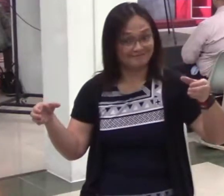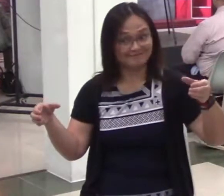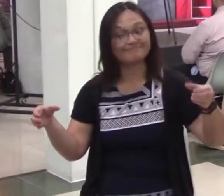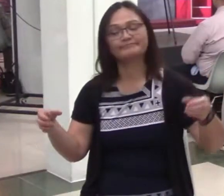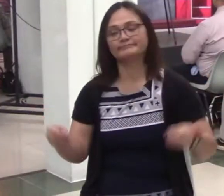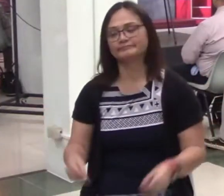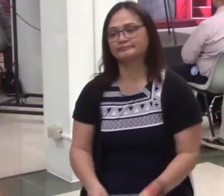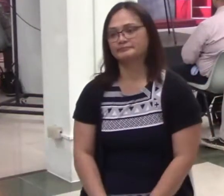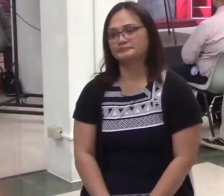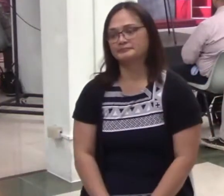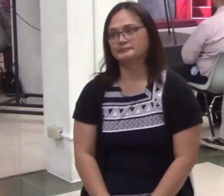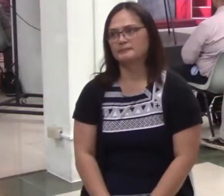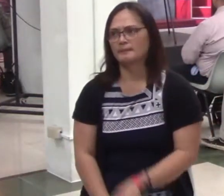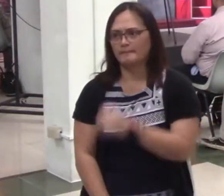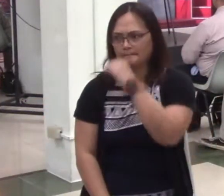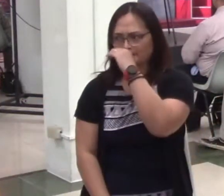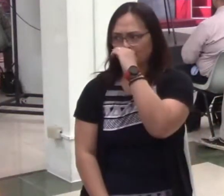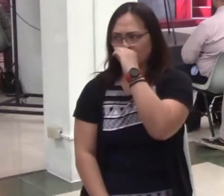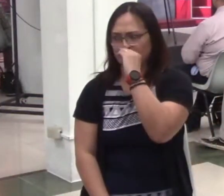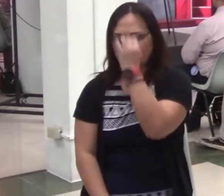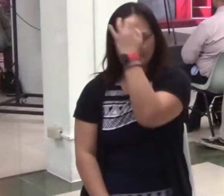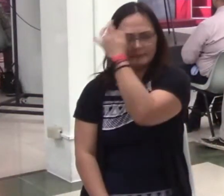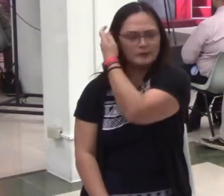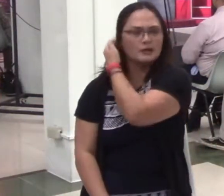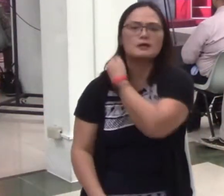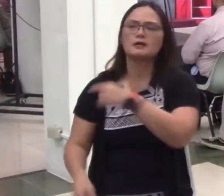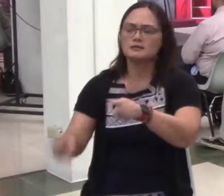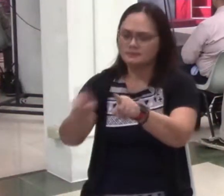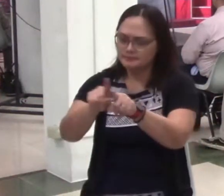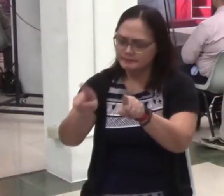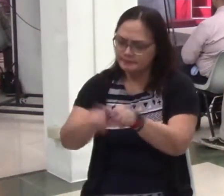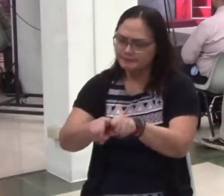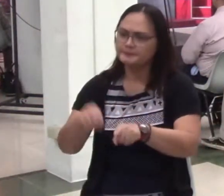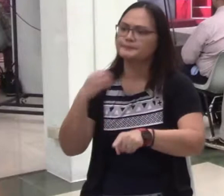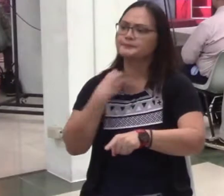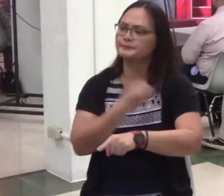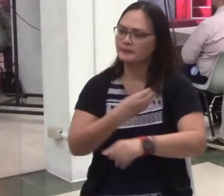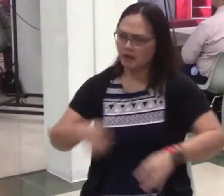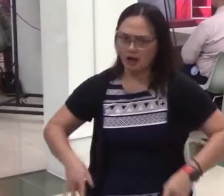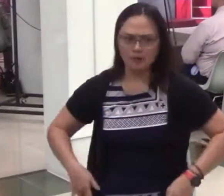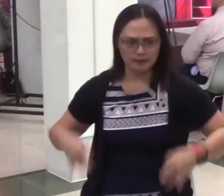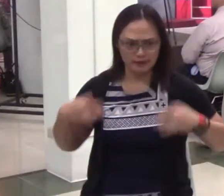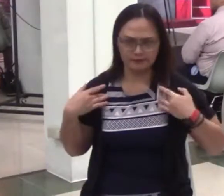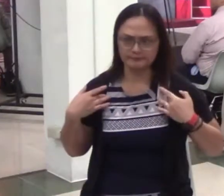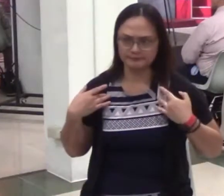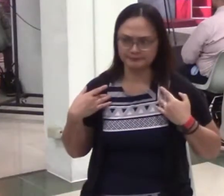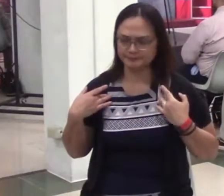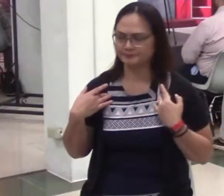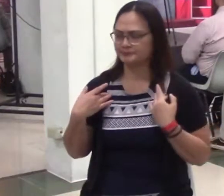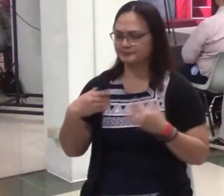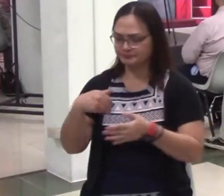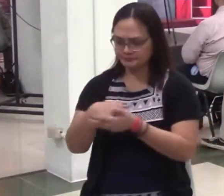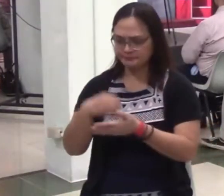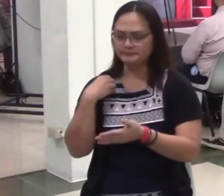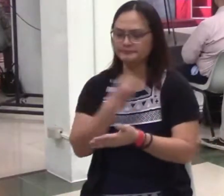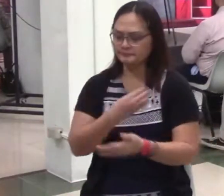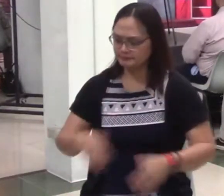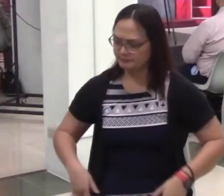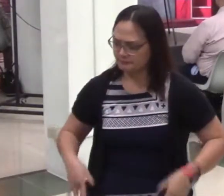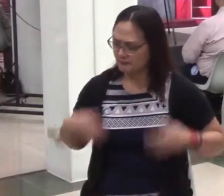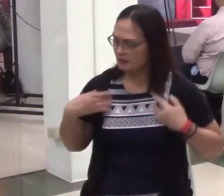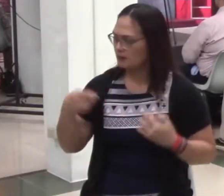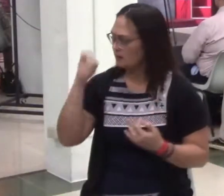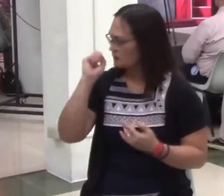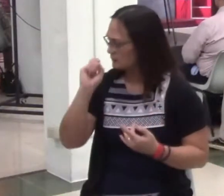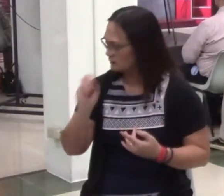ang steering. Tama? Kinakailangan po maging realidad sa buhay natin that we should